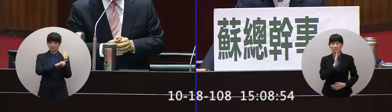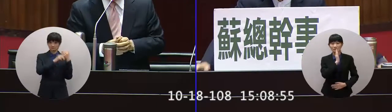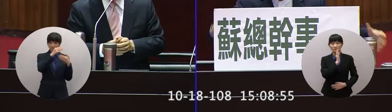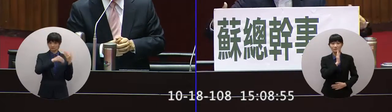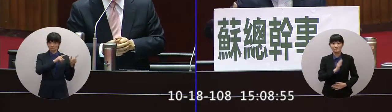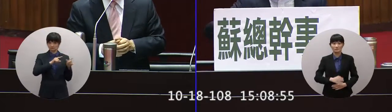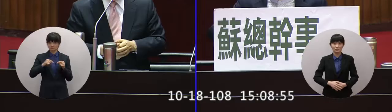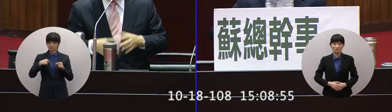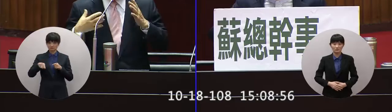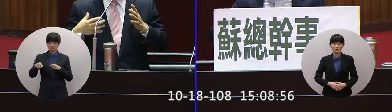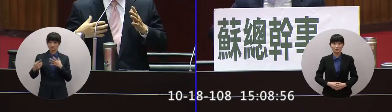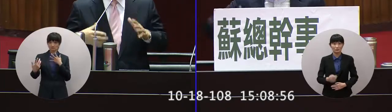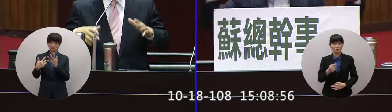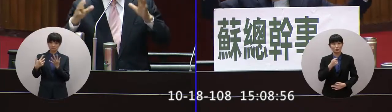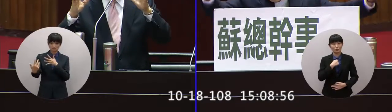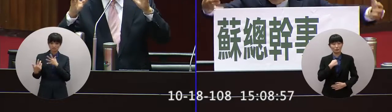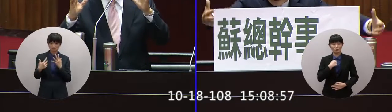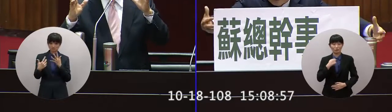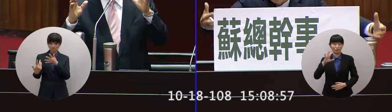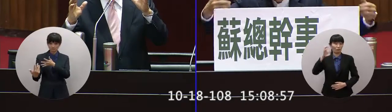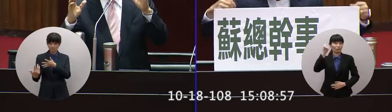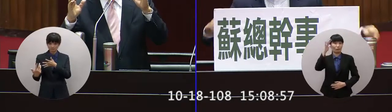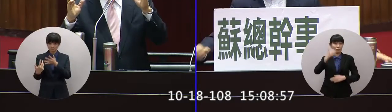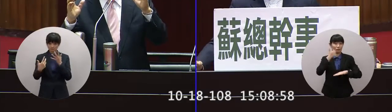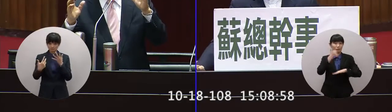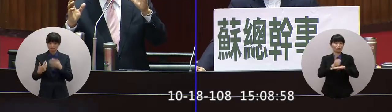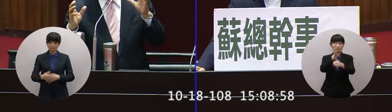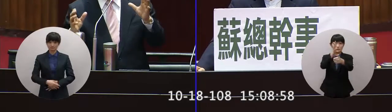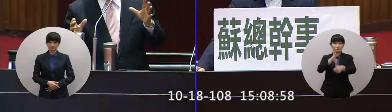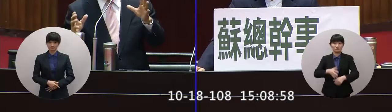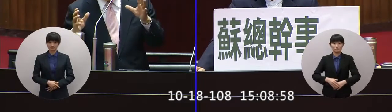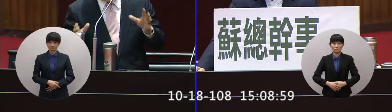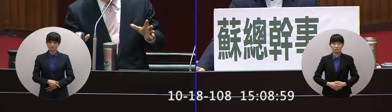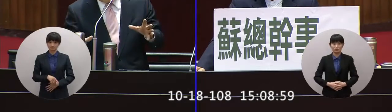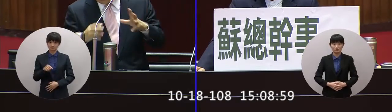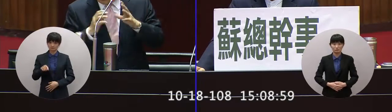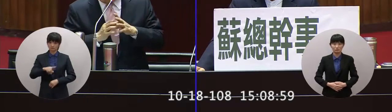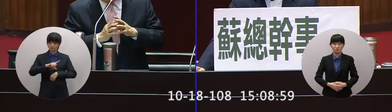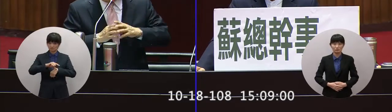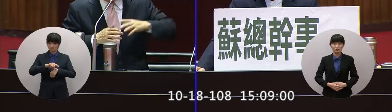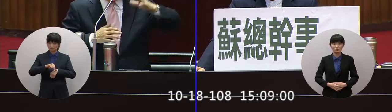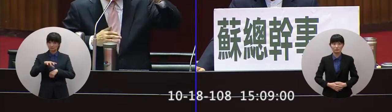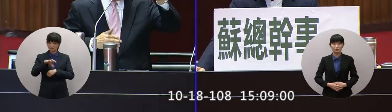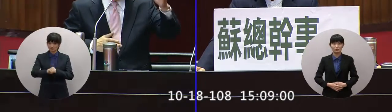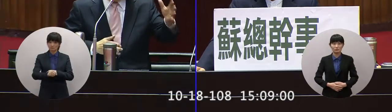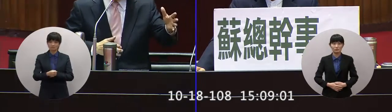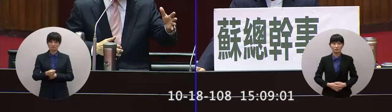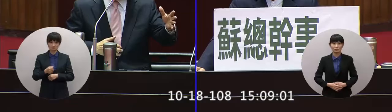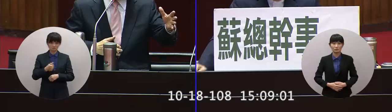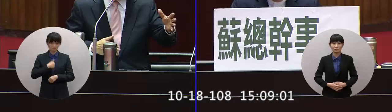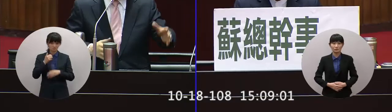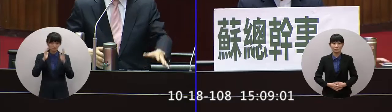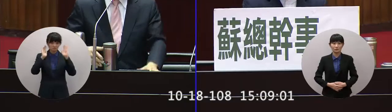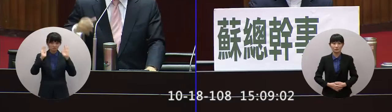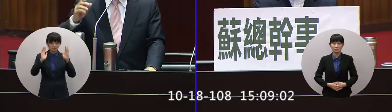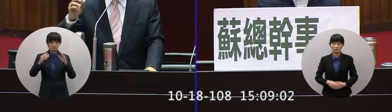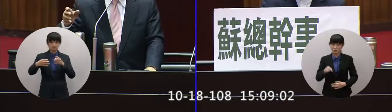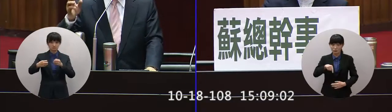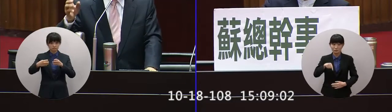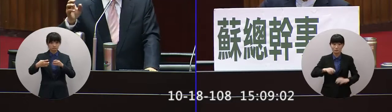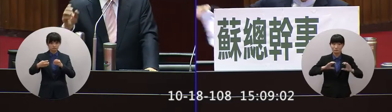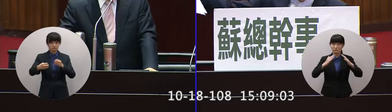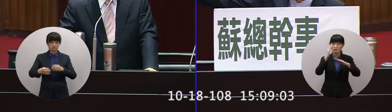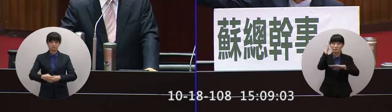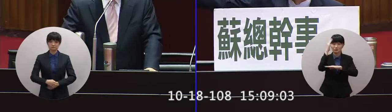的質詢我也是根據我的資權良心給你問利用這種時間要好好把握來談國政這國政呢